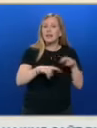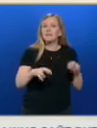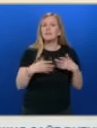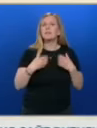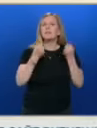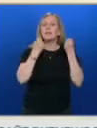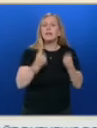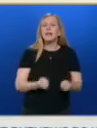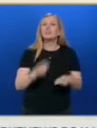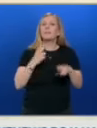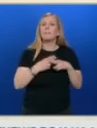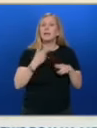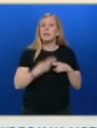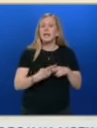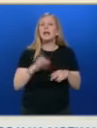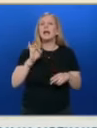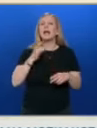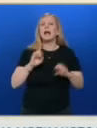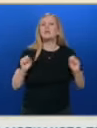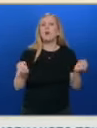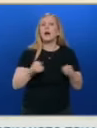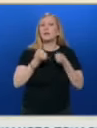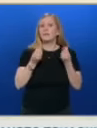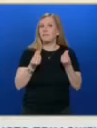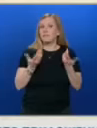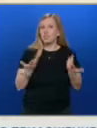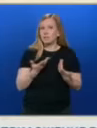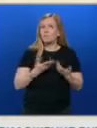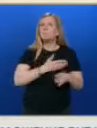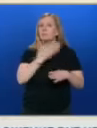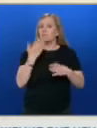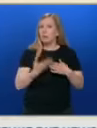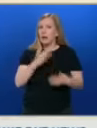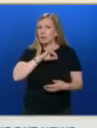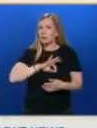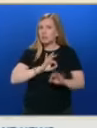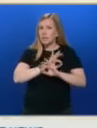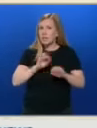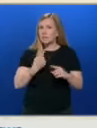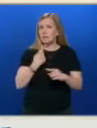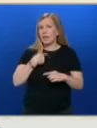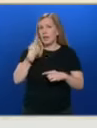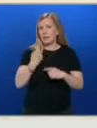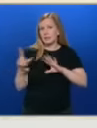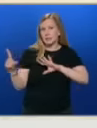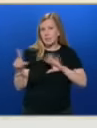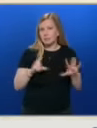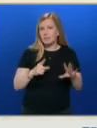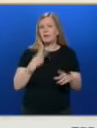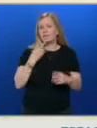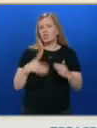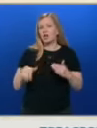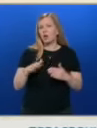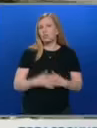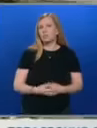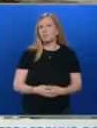нефтопродукти, пестициди и радиоактивни вещества. Окончателните резултати ще станат ясни след една седмица. Повече вижте